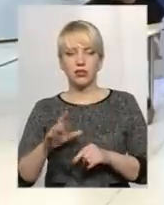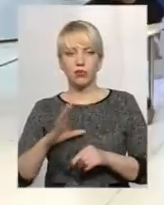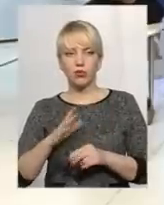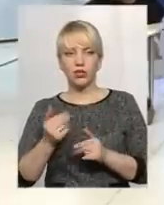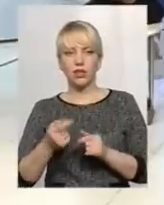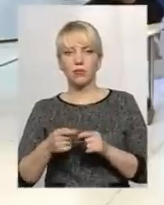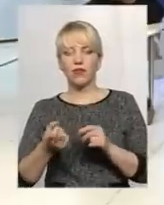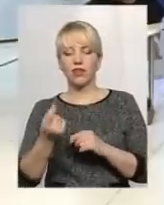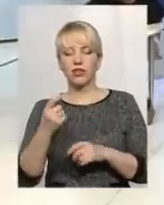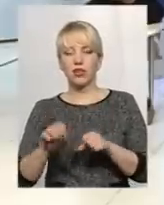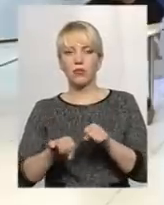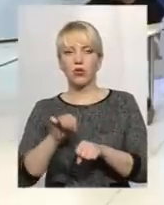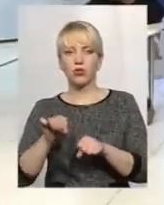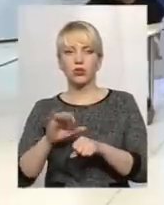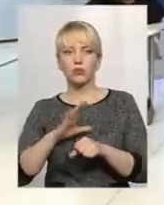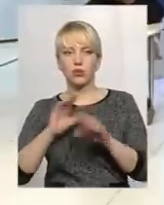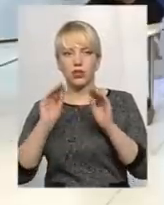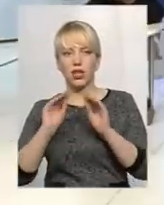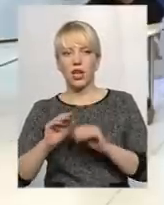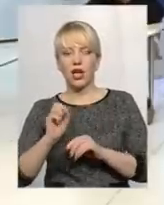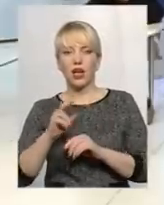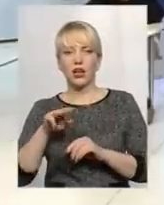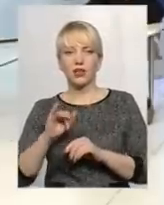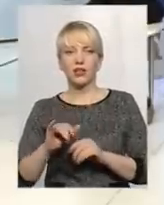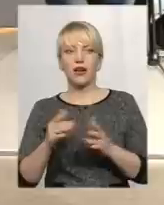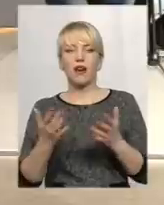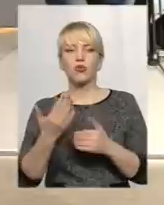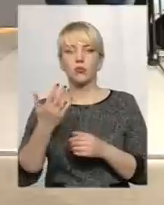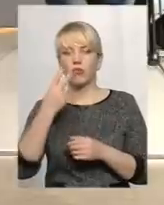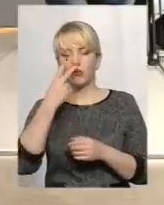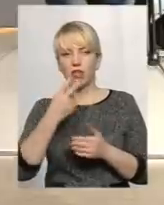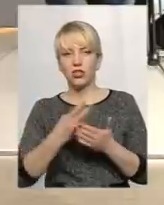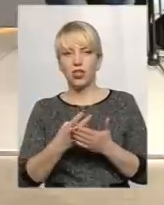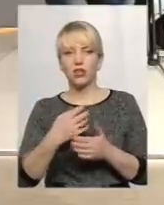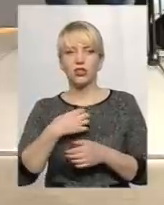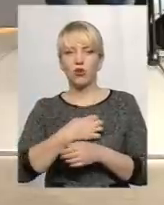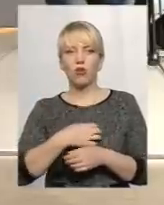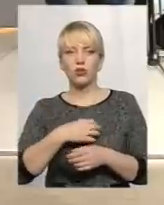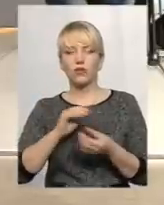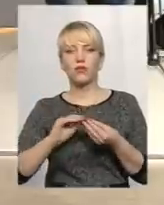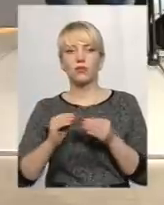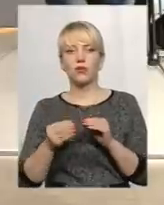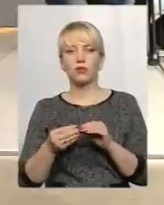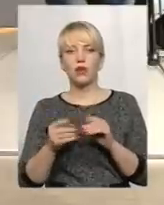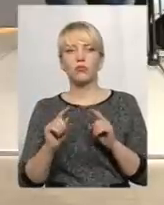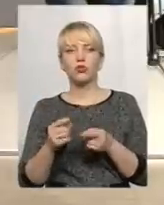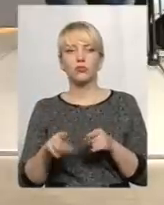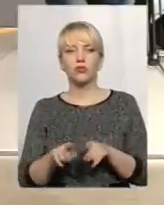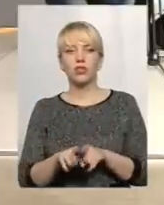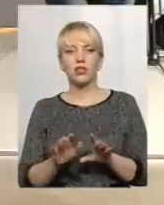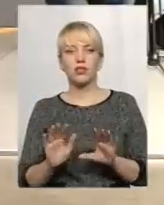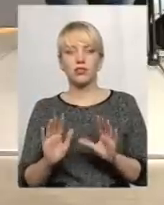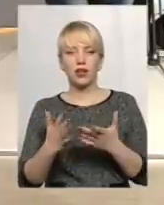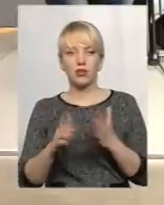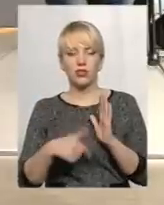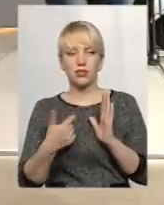виявленні порушення складалися впевідні документи. Пане Андрію, чому ви, вибачаєте, основну проблему? Чому так сталося?